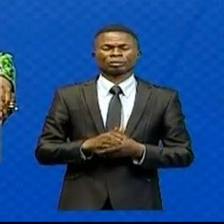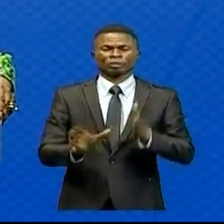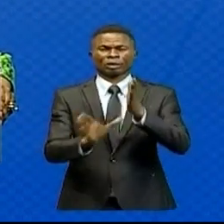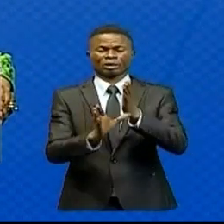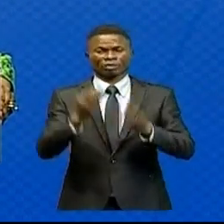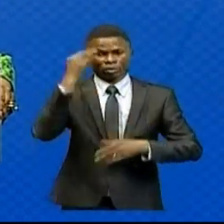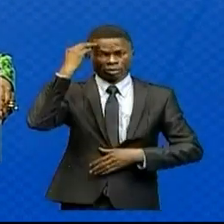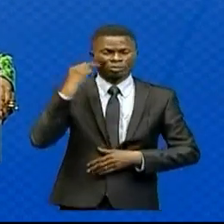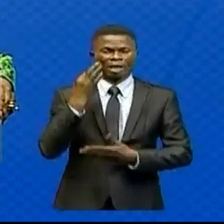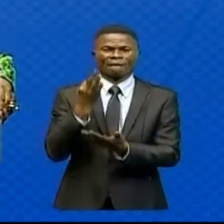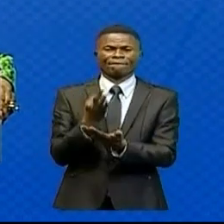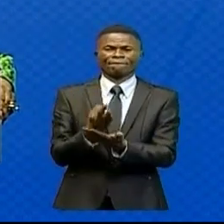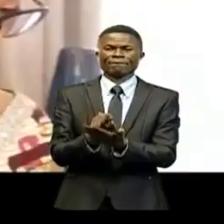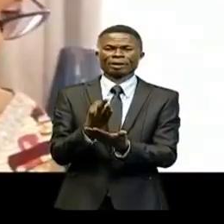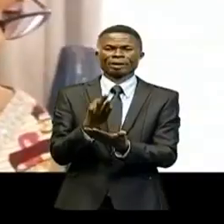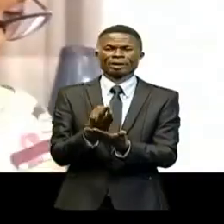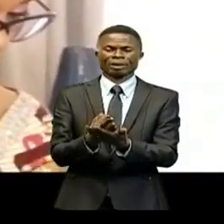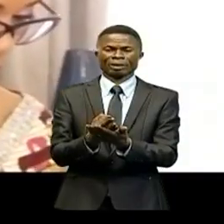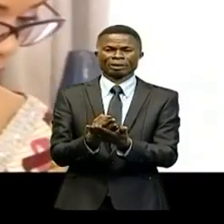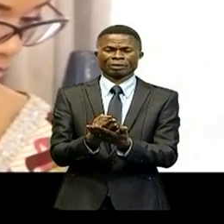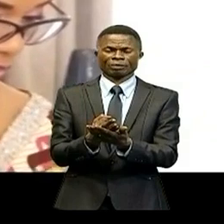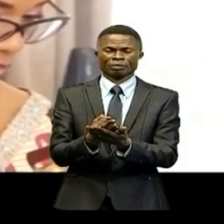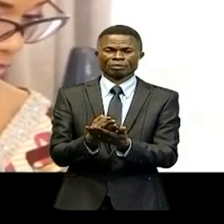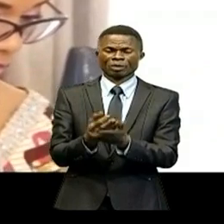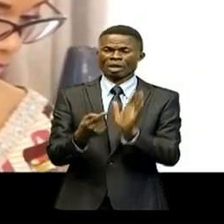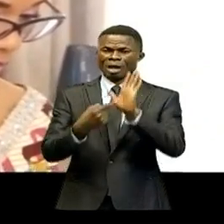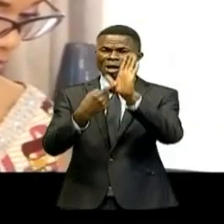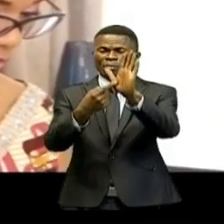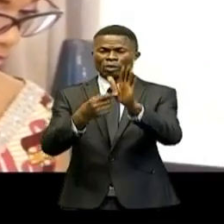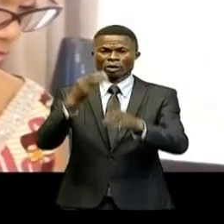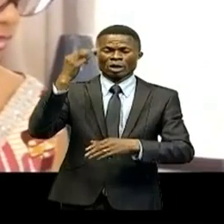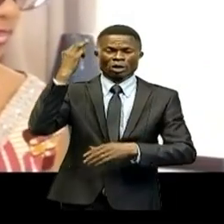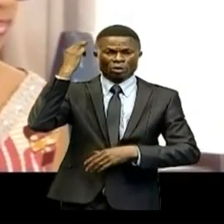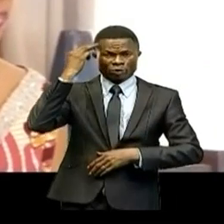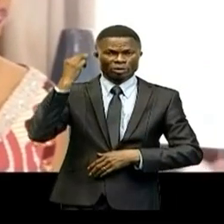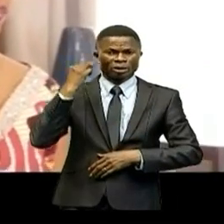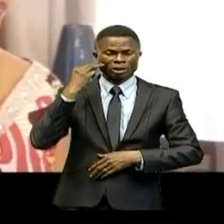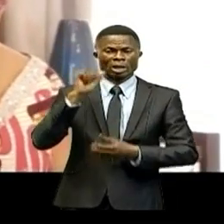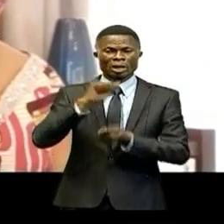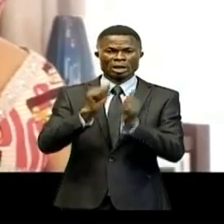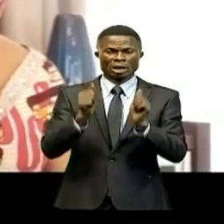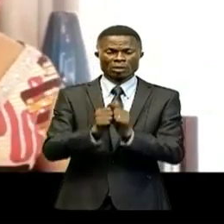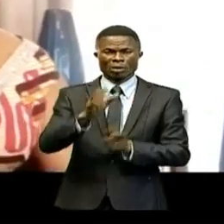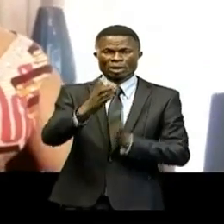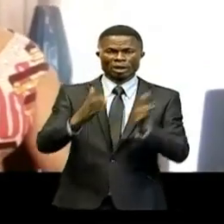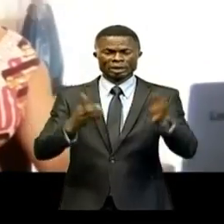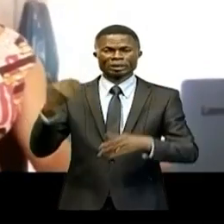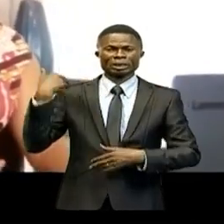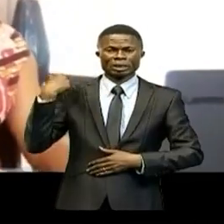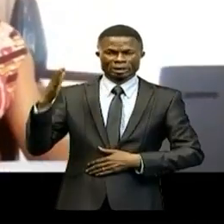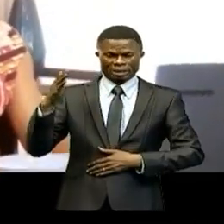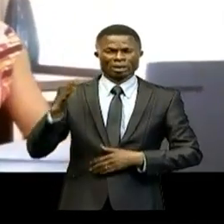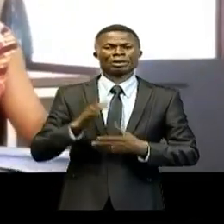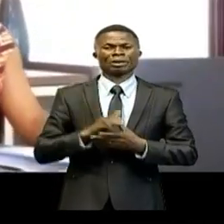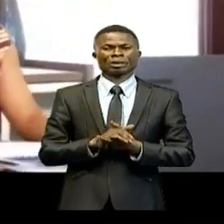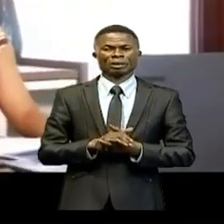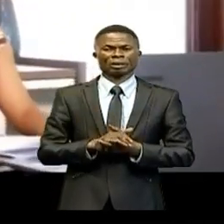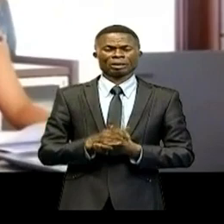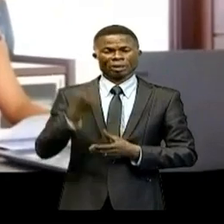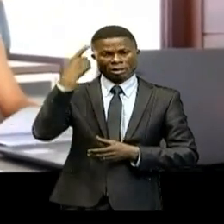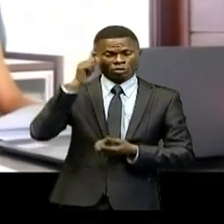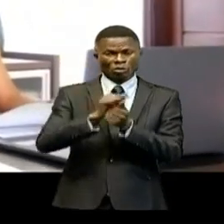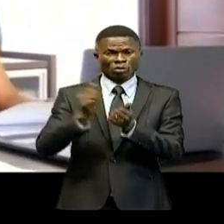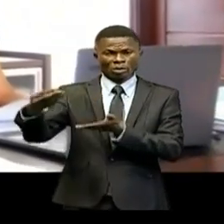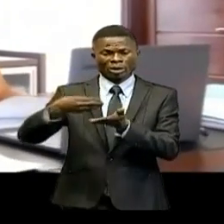-ministre des Finances a présenté au Conseil la situation de la trésorerie de l'État. En termes de